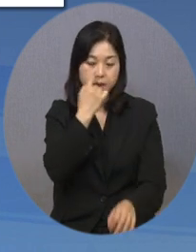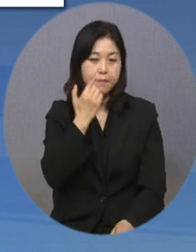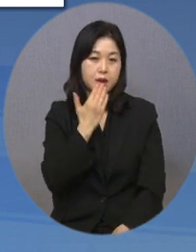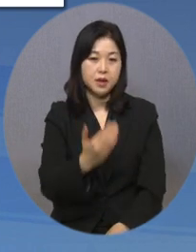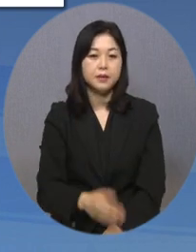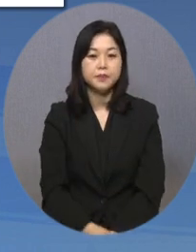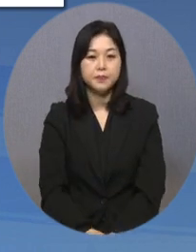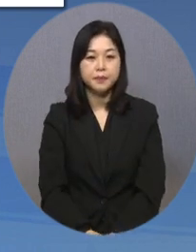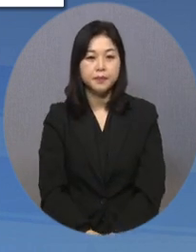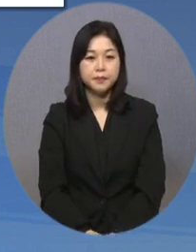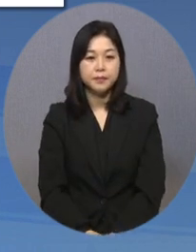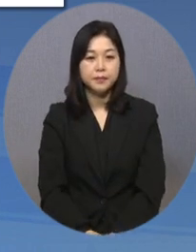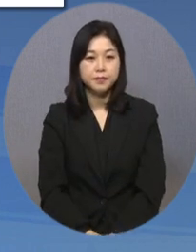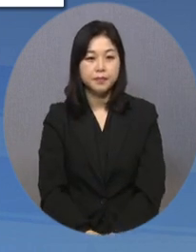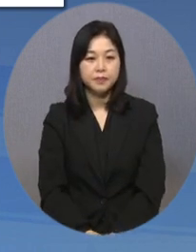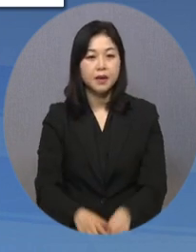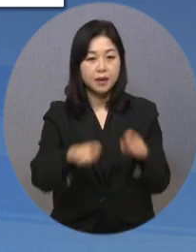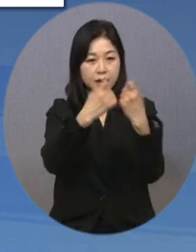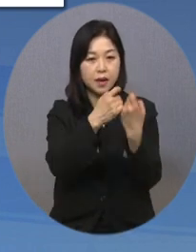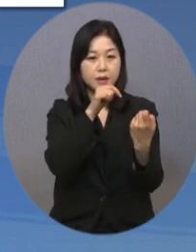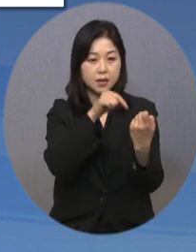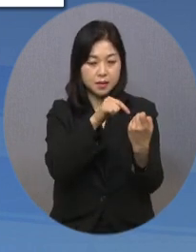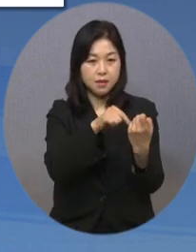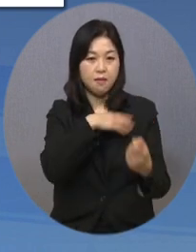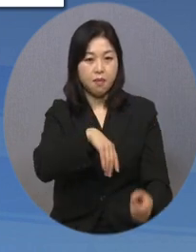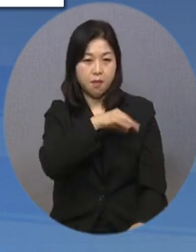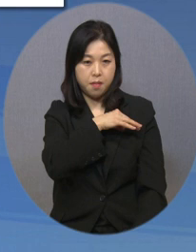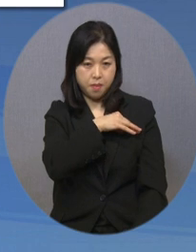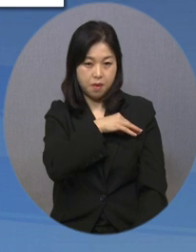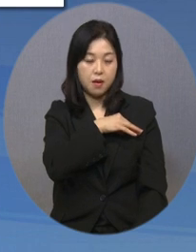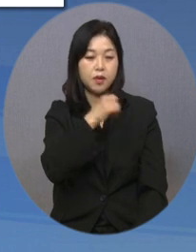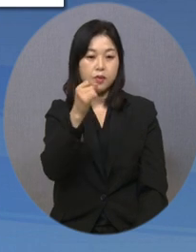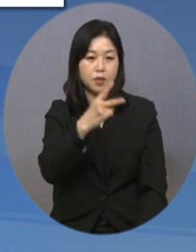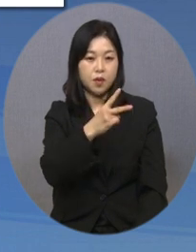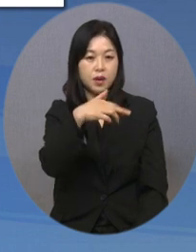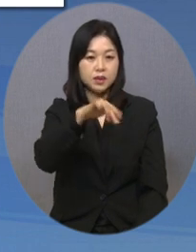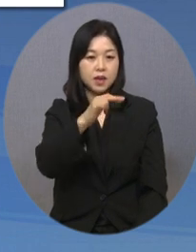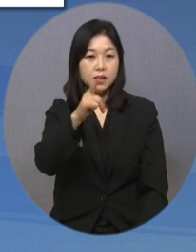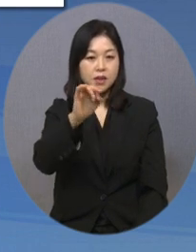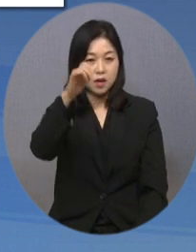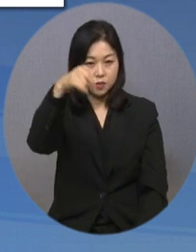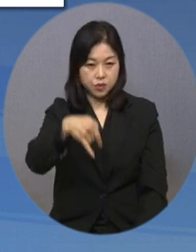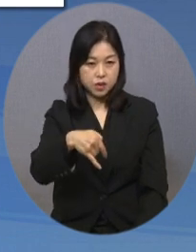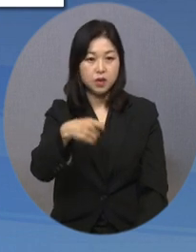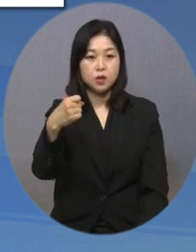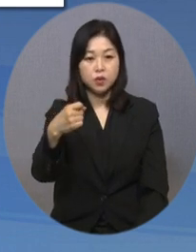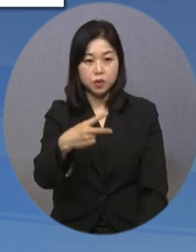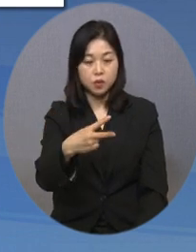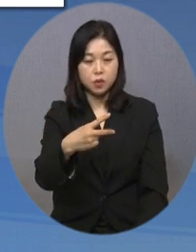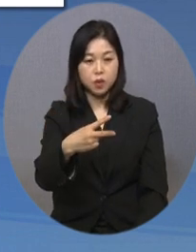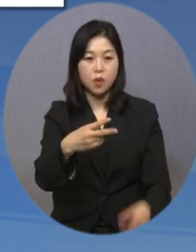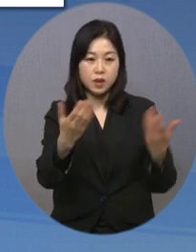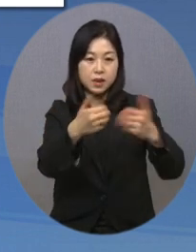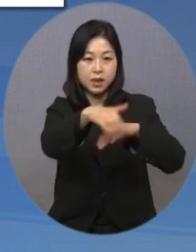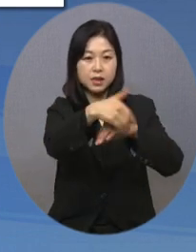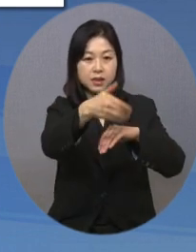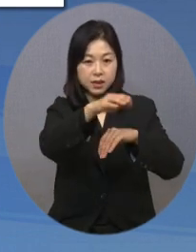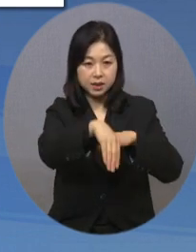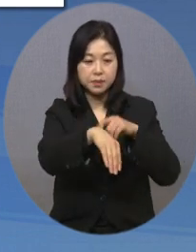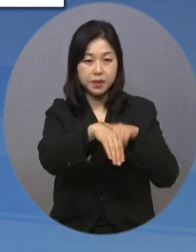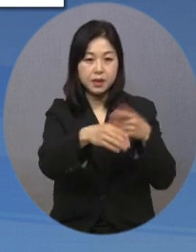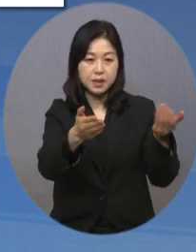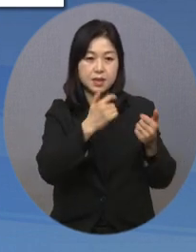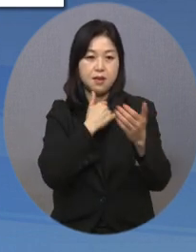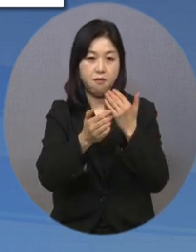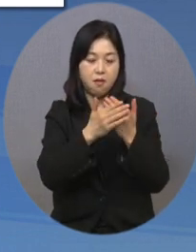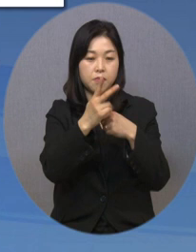있습니다. 개인의 경우 기초생활수급자 또는 차상위자에 해당하거나 재직 중이면서 총 근무